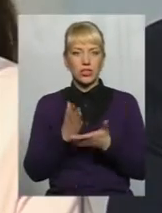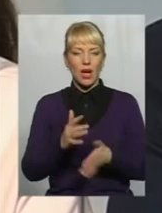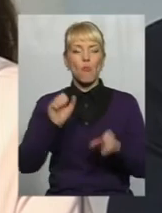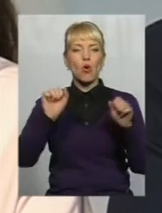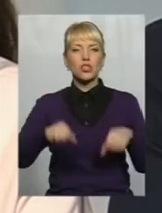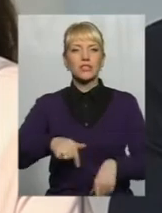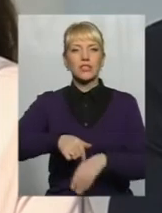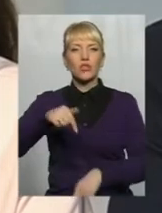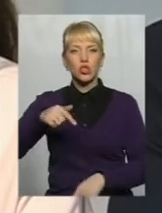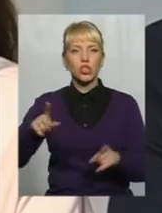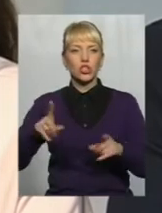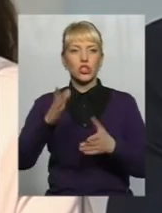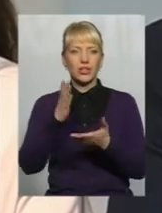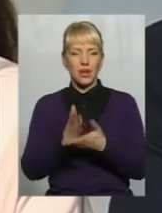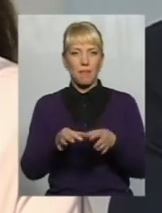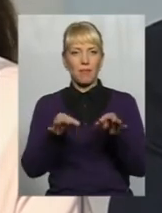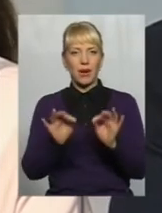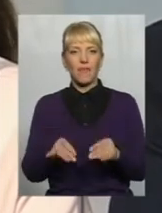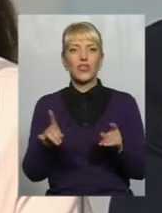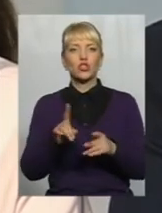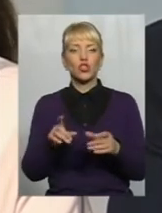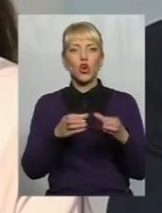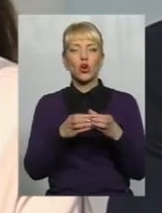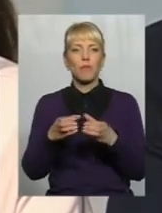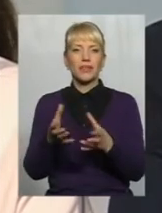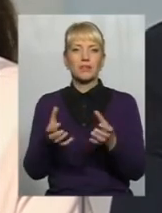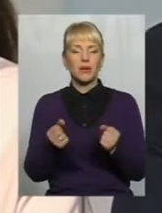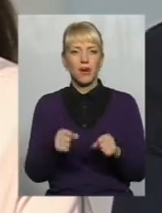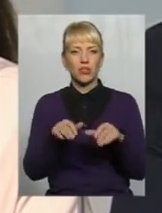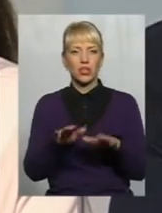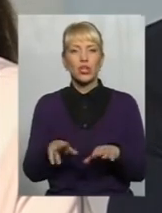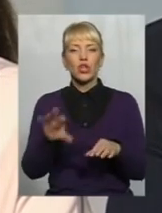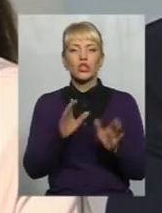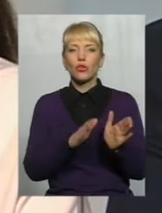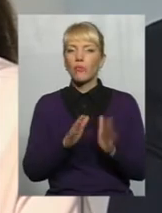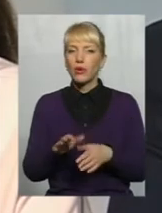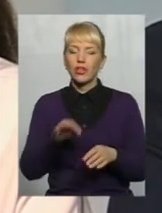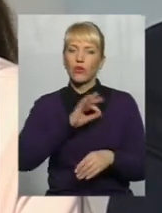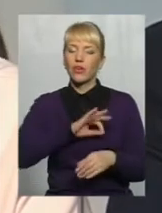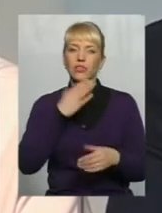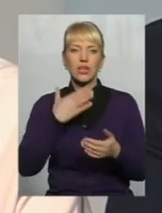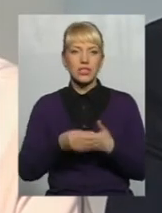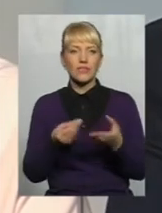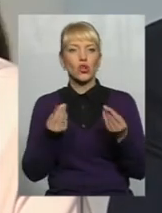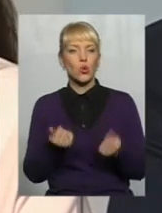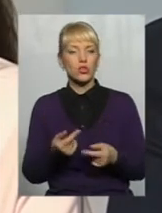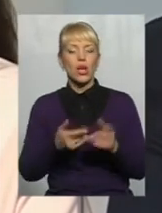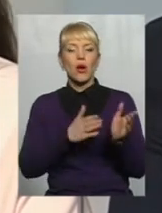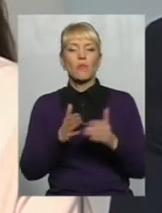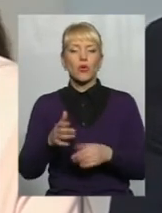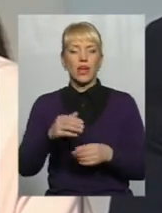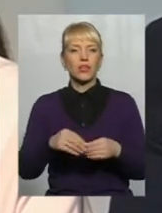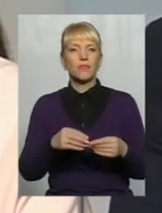що такі є правда Саме громади приймають рішення щодо порядку використання своїх коштів Порядку збирання податків